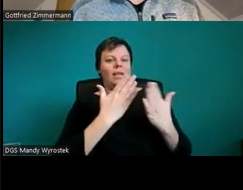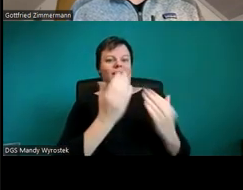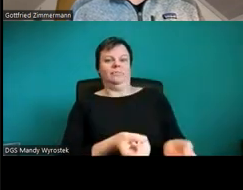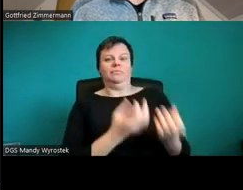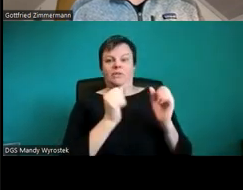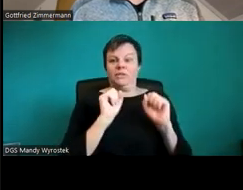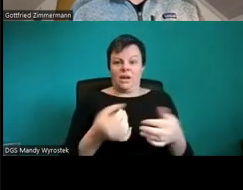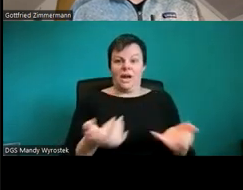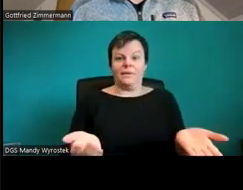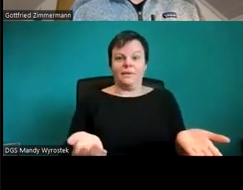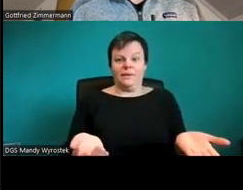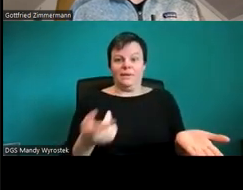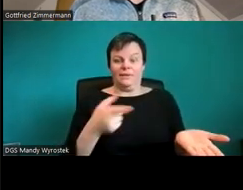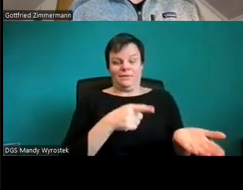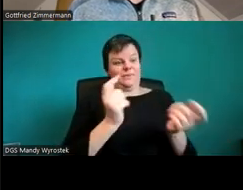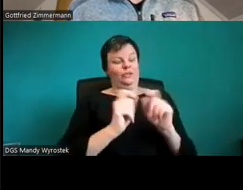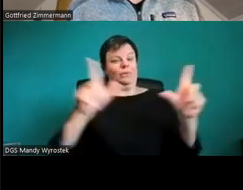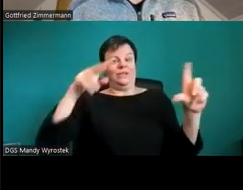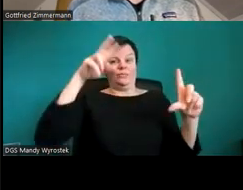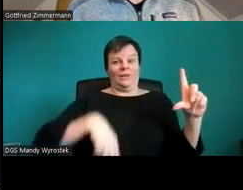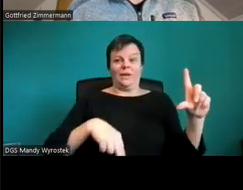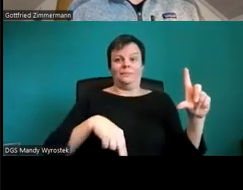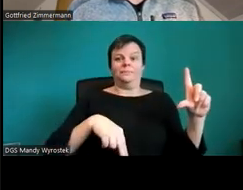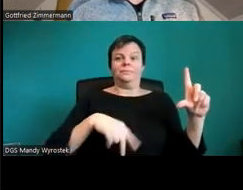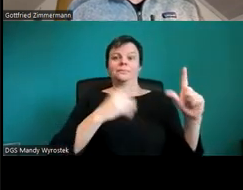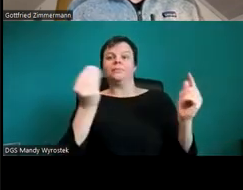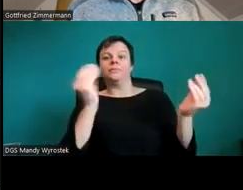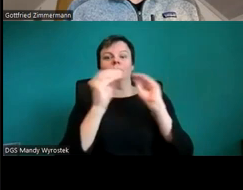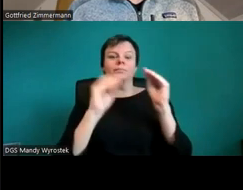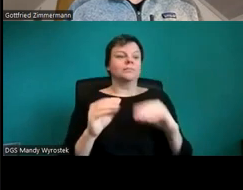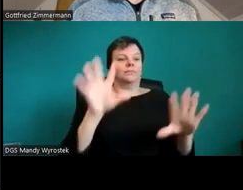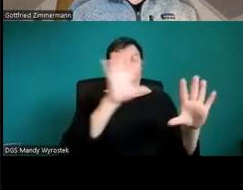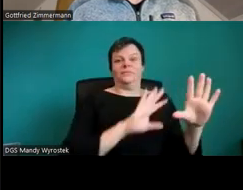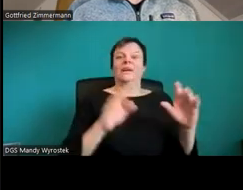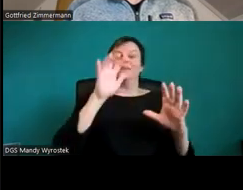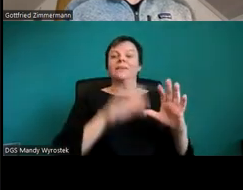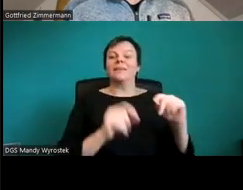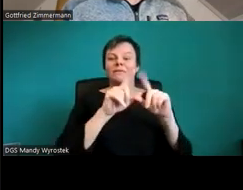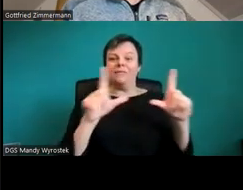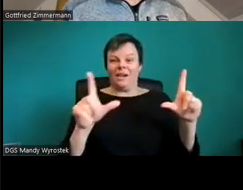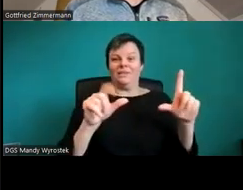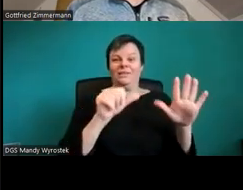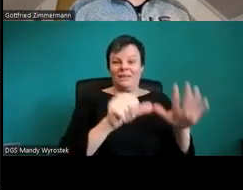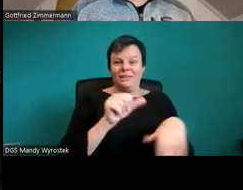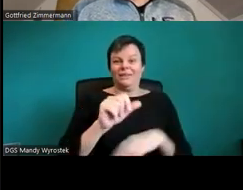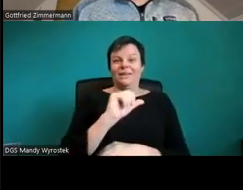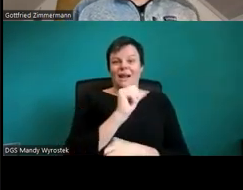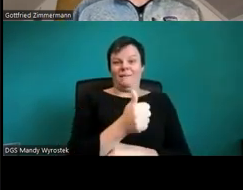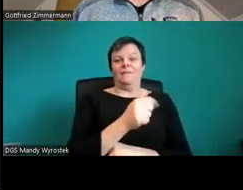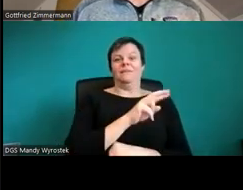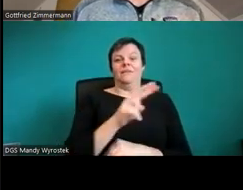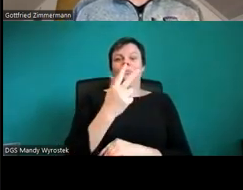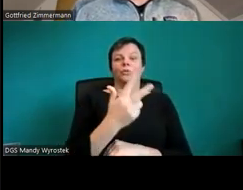Textfeld, 16.11.2023. Also es war natürlich ein bisschen gemein, die Frage vorher.